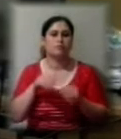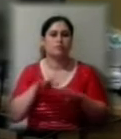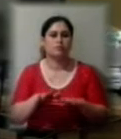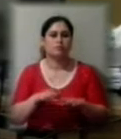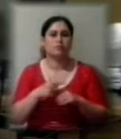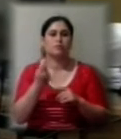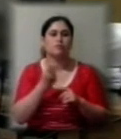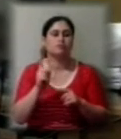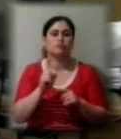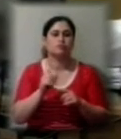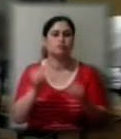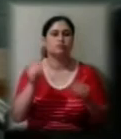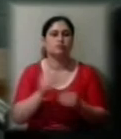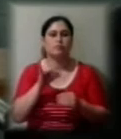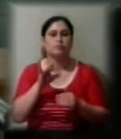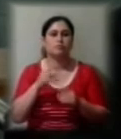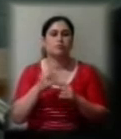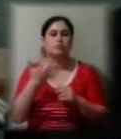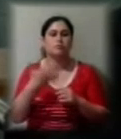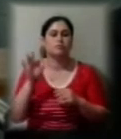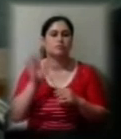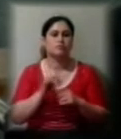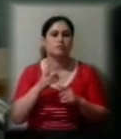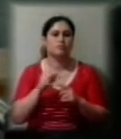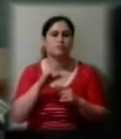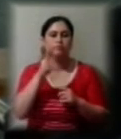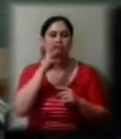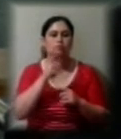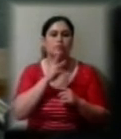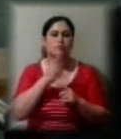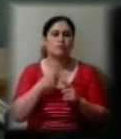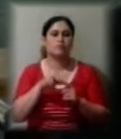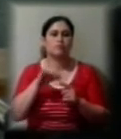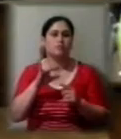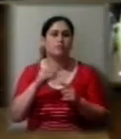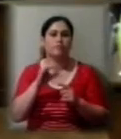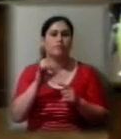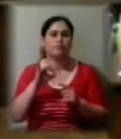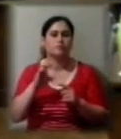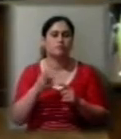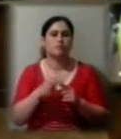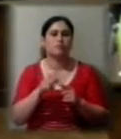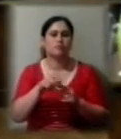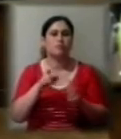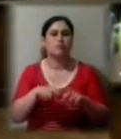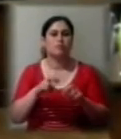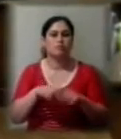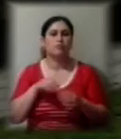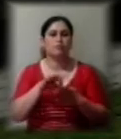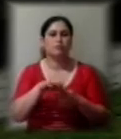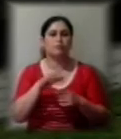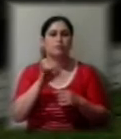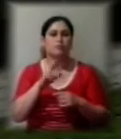зниження податку на 50% на три місяці, з липня по вересень. Його на розгляд вніс депутат Деніс Бердник.